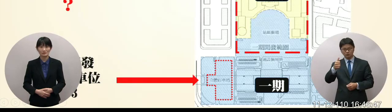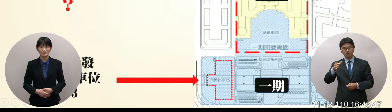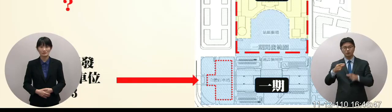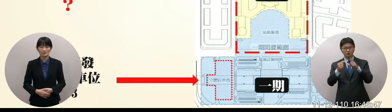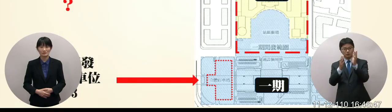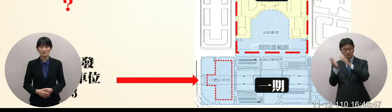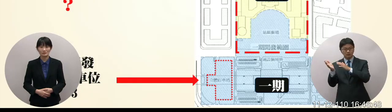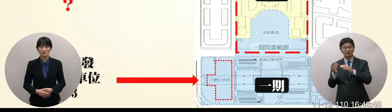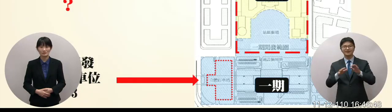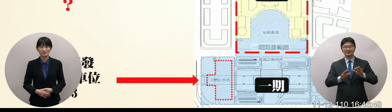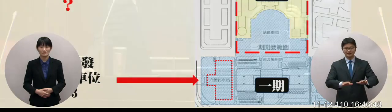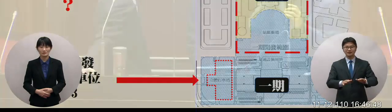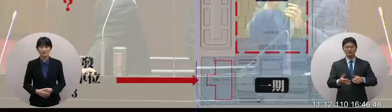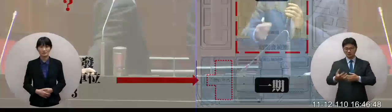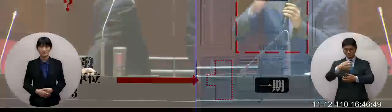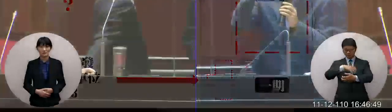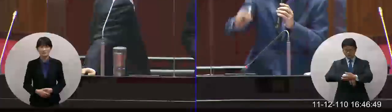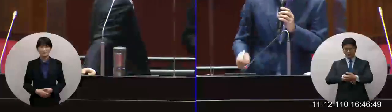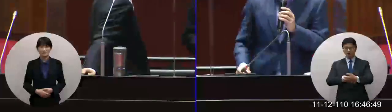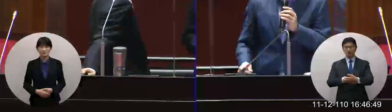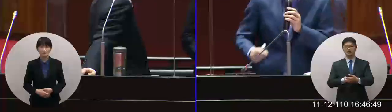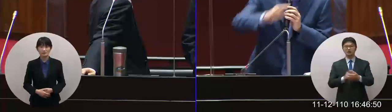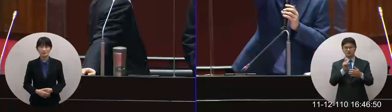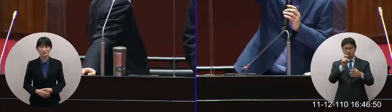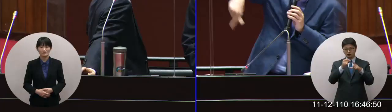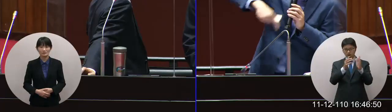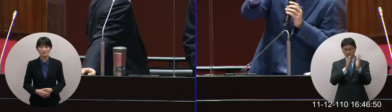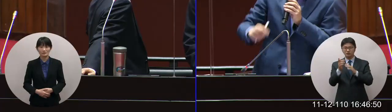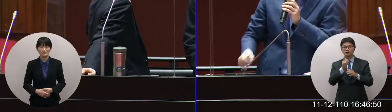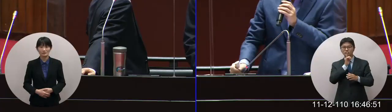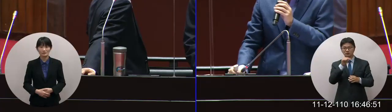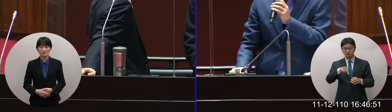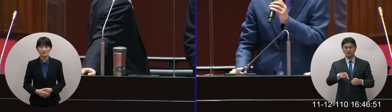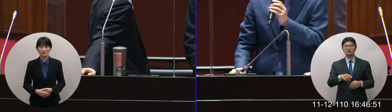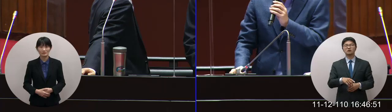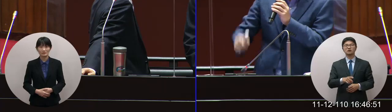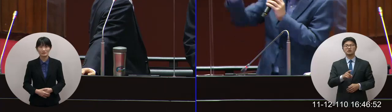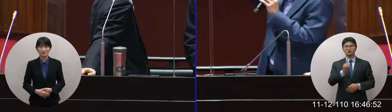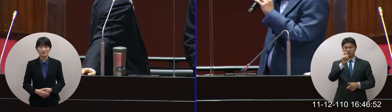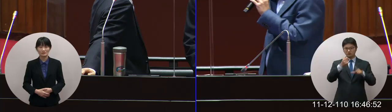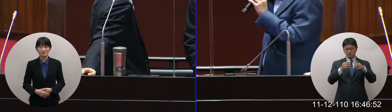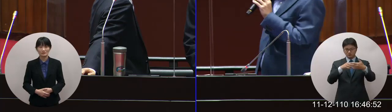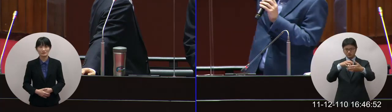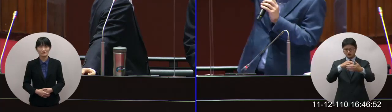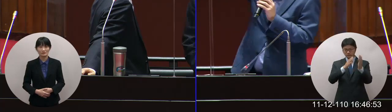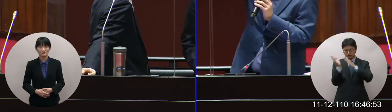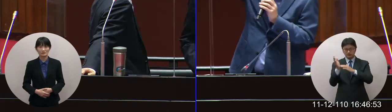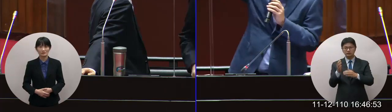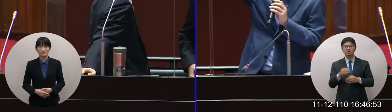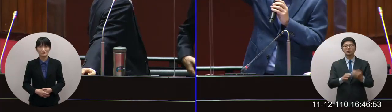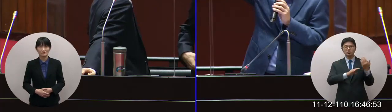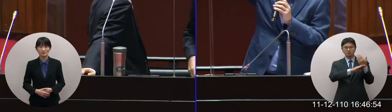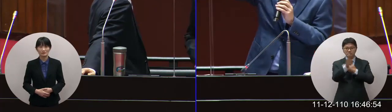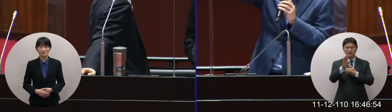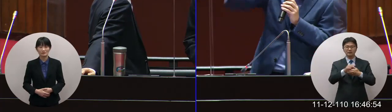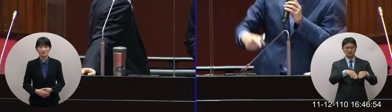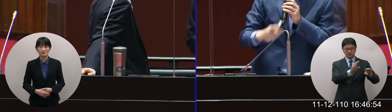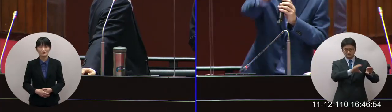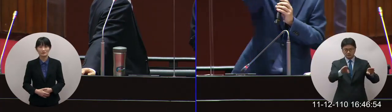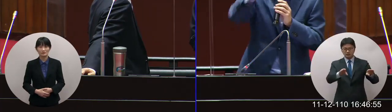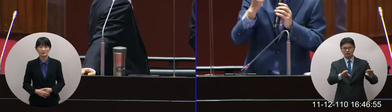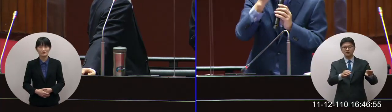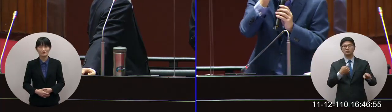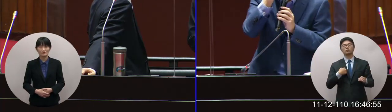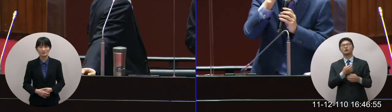包進去包給一個私人然後再告訴他這個職工金以內你不用管別人停車我就